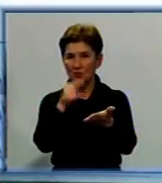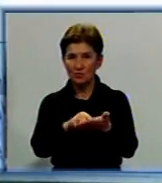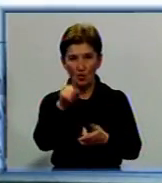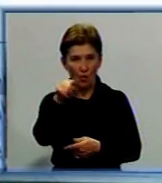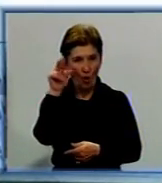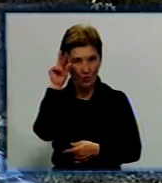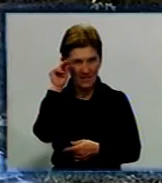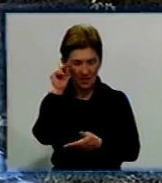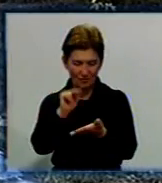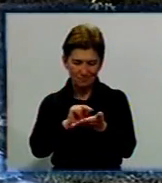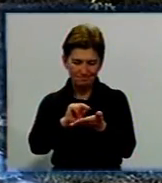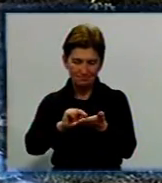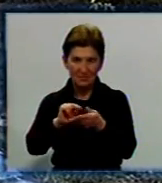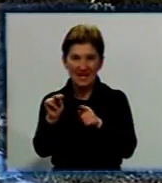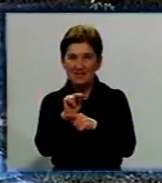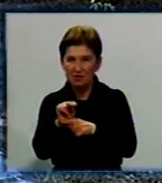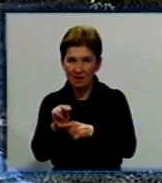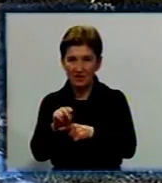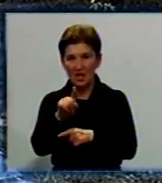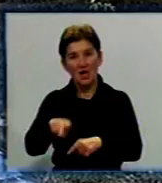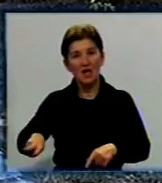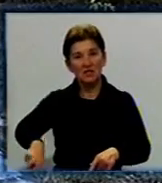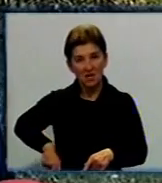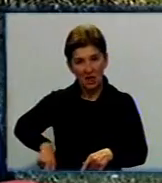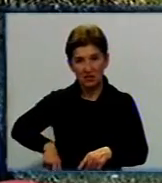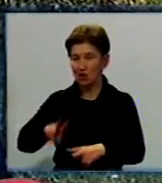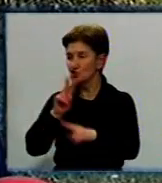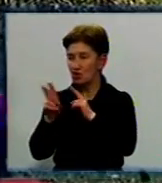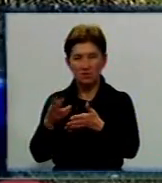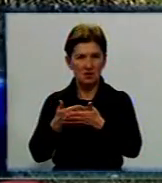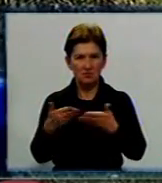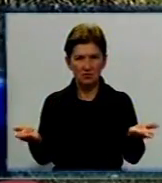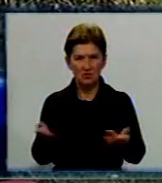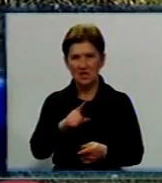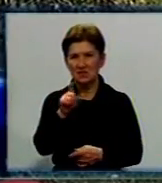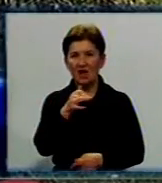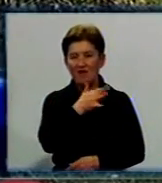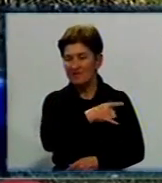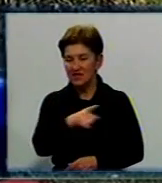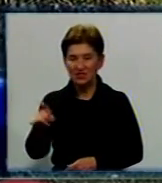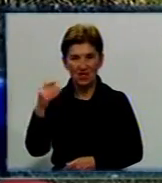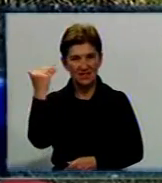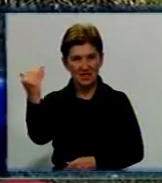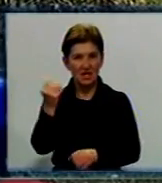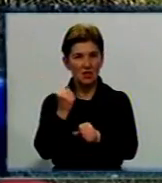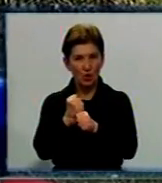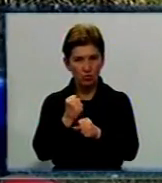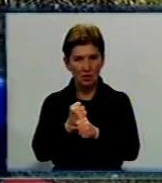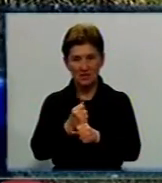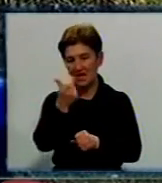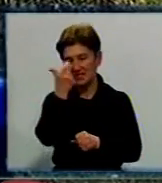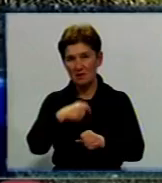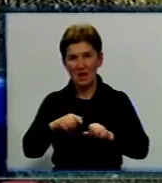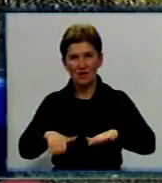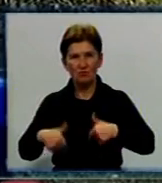оцінку. Директор школи до молодої вчительки претензій не має. За час своєї роботи вона зарекомендувала себе